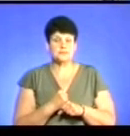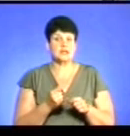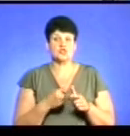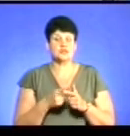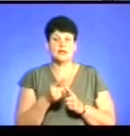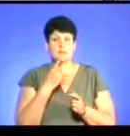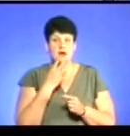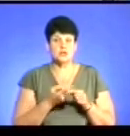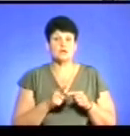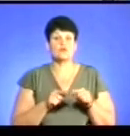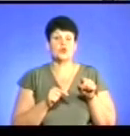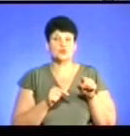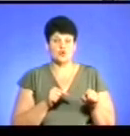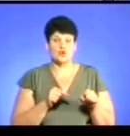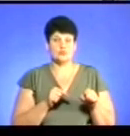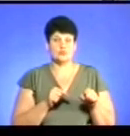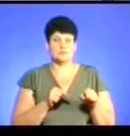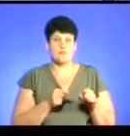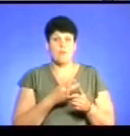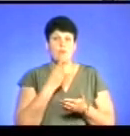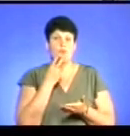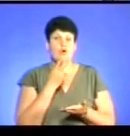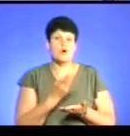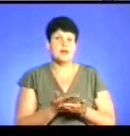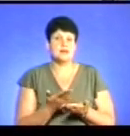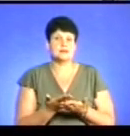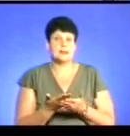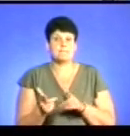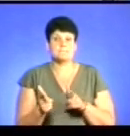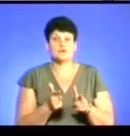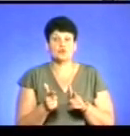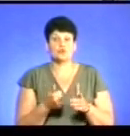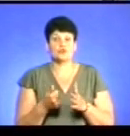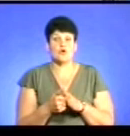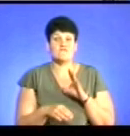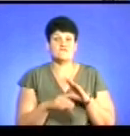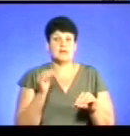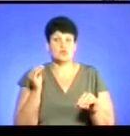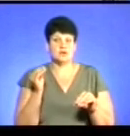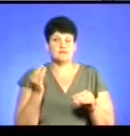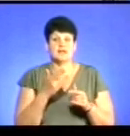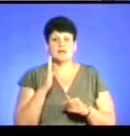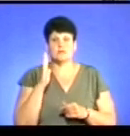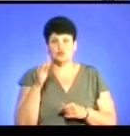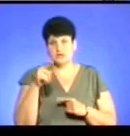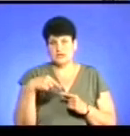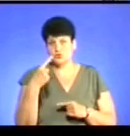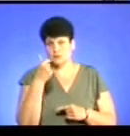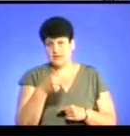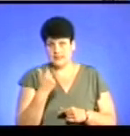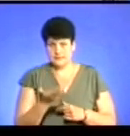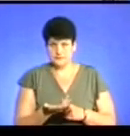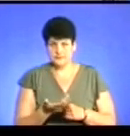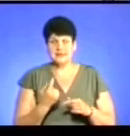вбачаєте Ви в цьому якісь погляди підготовки до виборів, які будуть вже в наступному році?